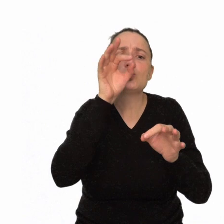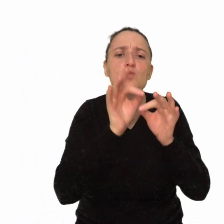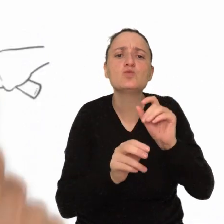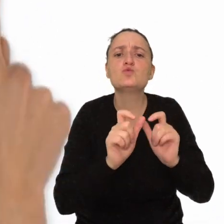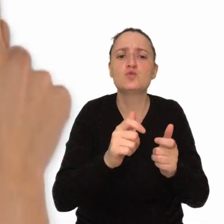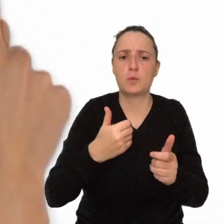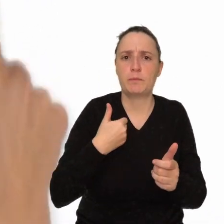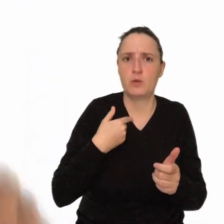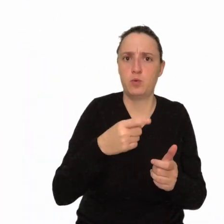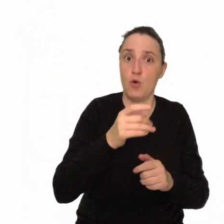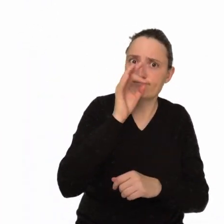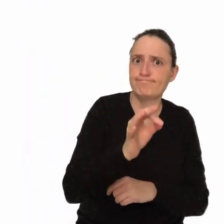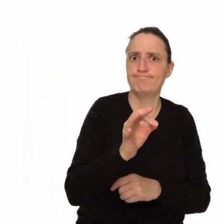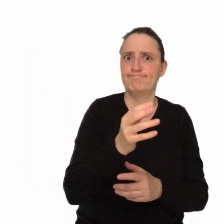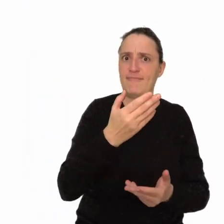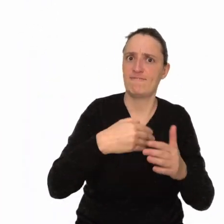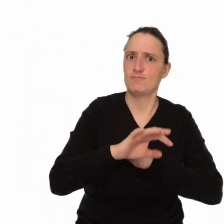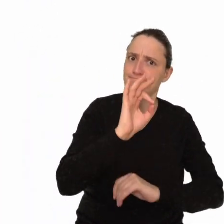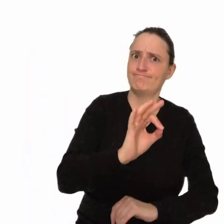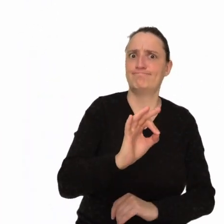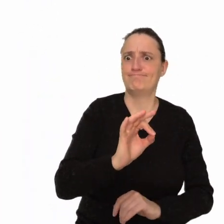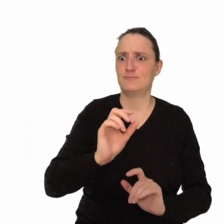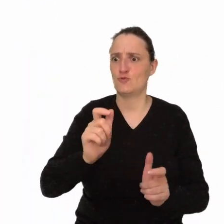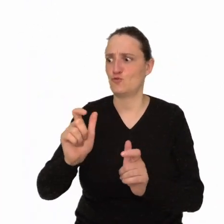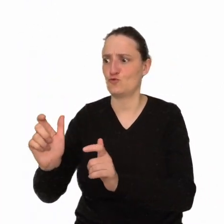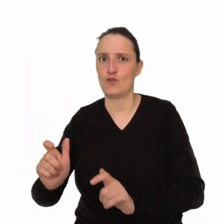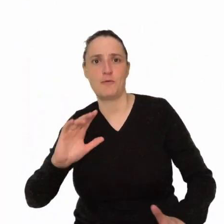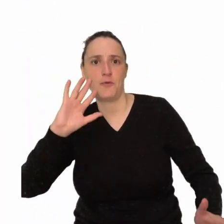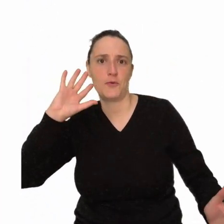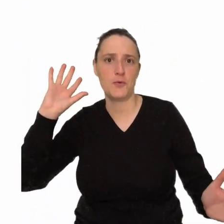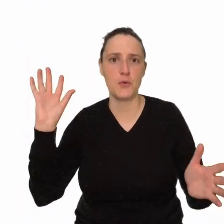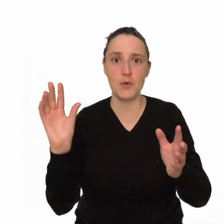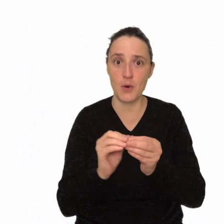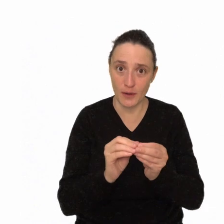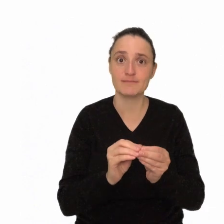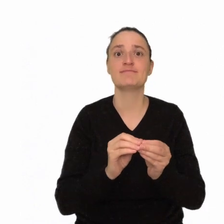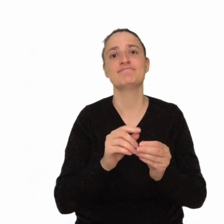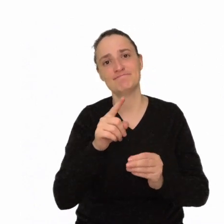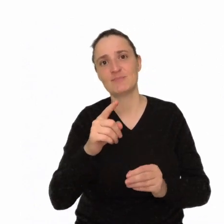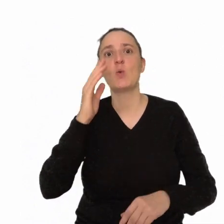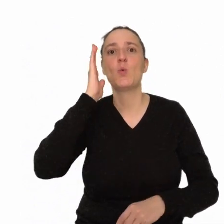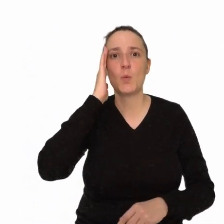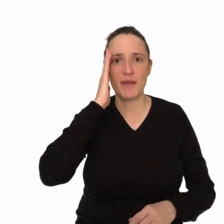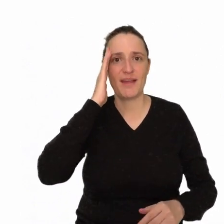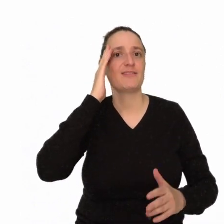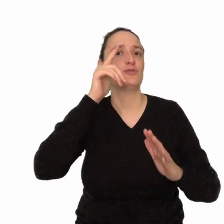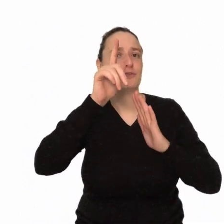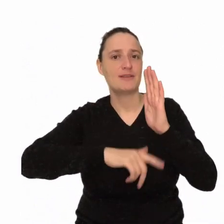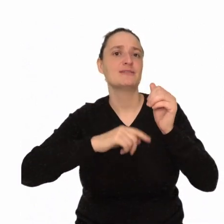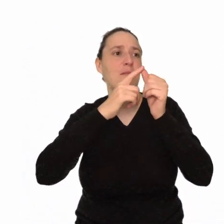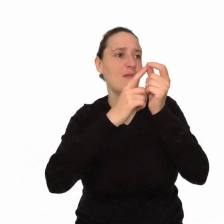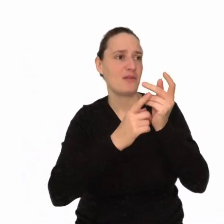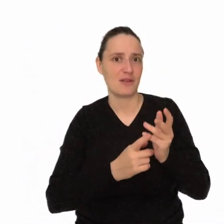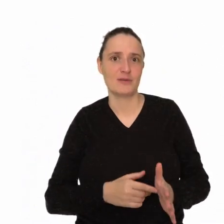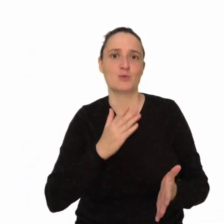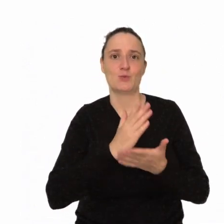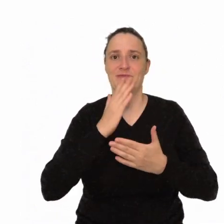było w pracy i na podstawie tych czynności odnaleźć umiejętności, jakie były niezbędne do